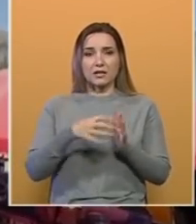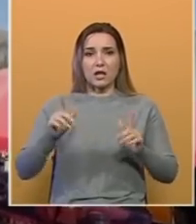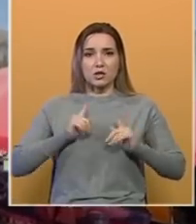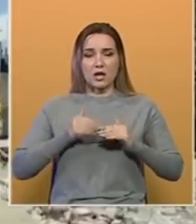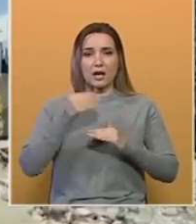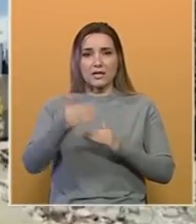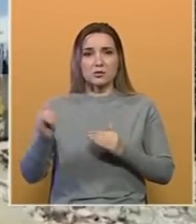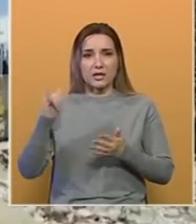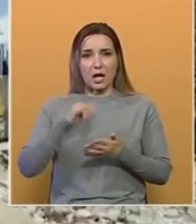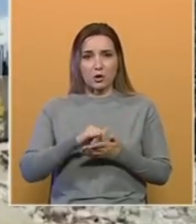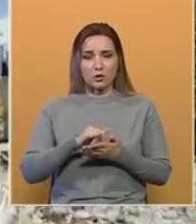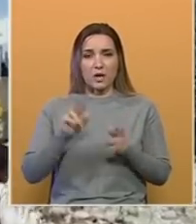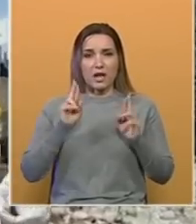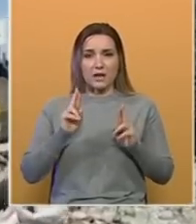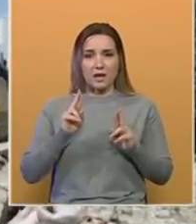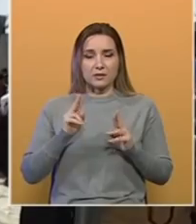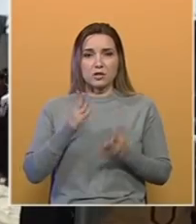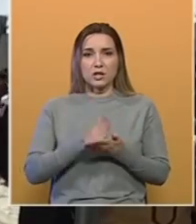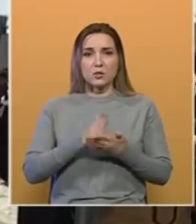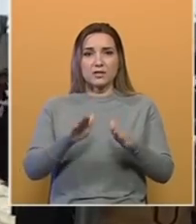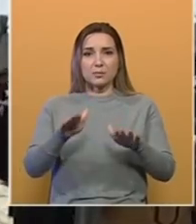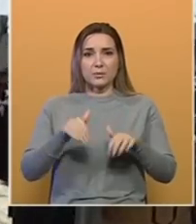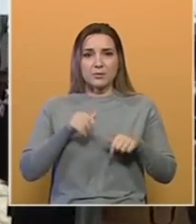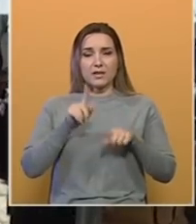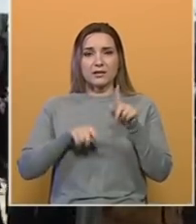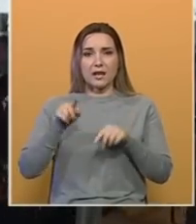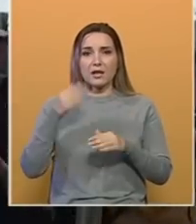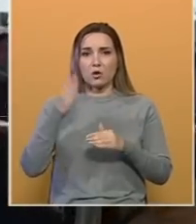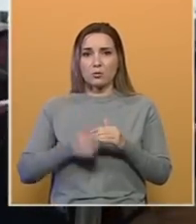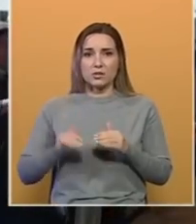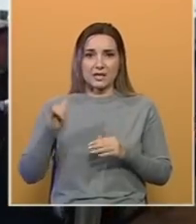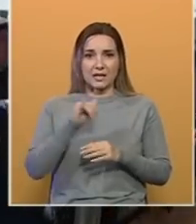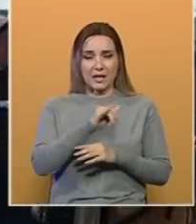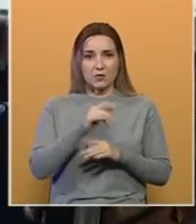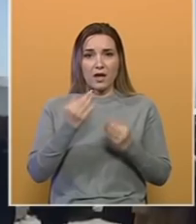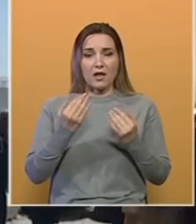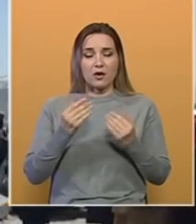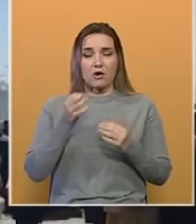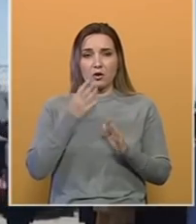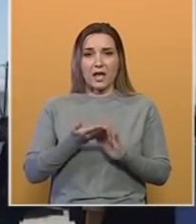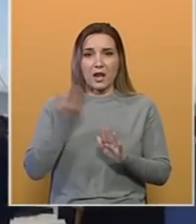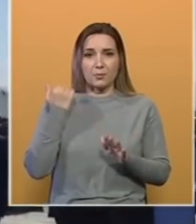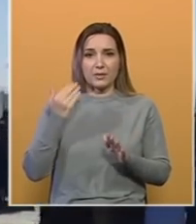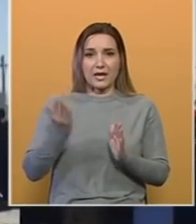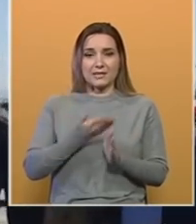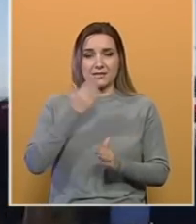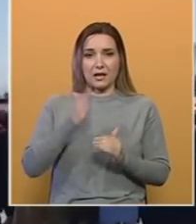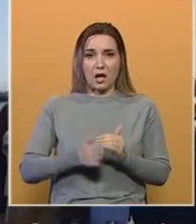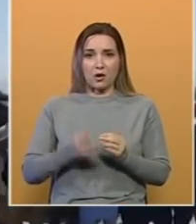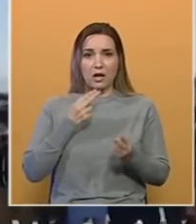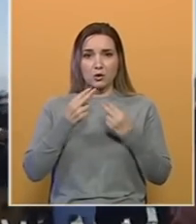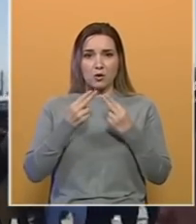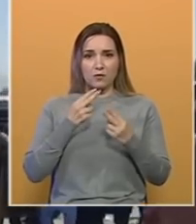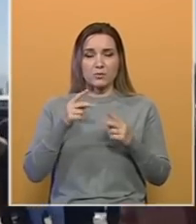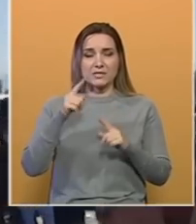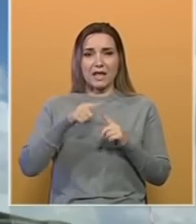ispred aerodroma u Kabulu, nadajući se da će biti primjeni na neki od posljednjih letova. Nekoliko dana prije isteka roka dogovorenog s